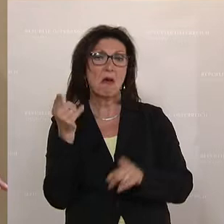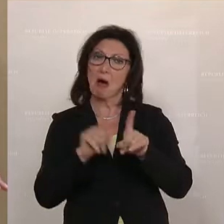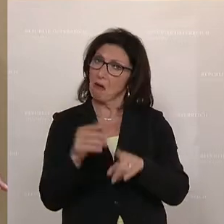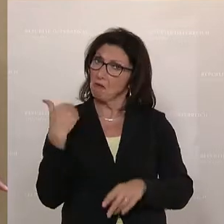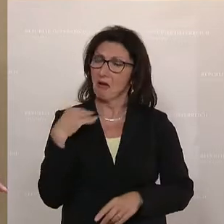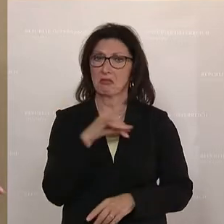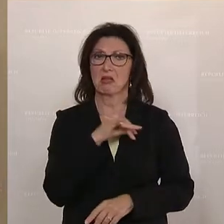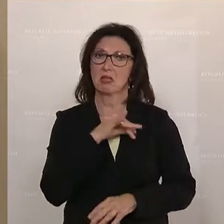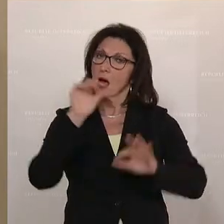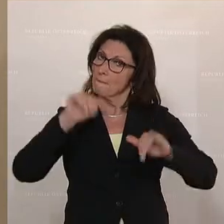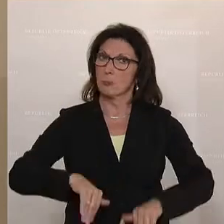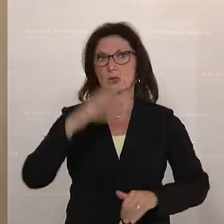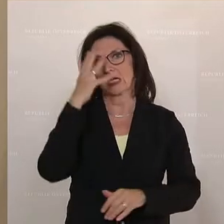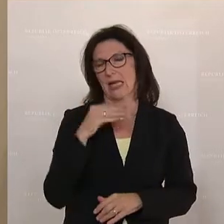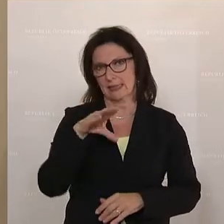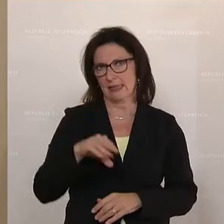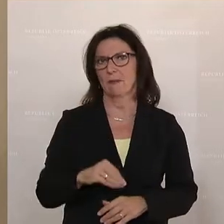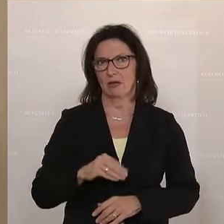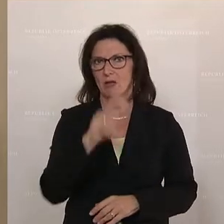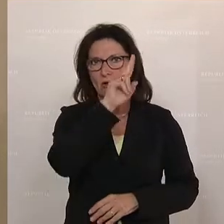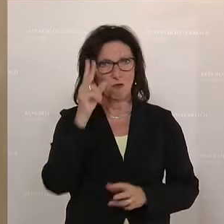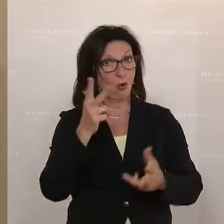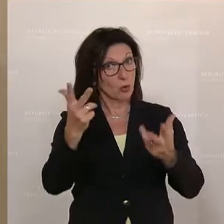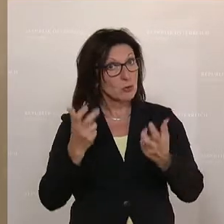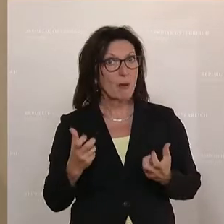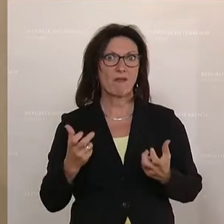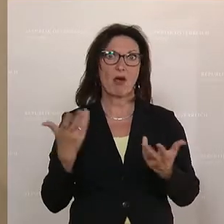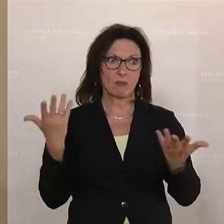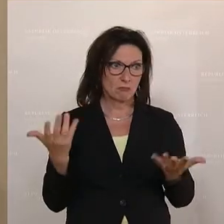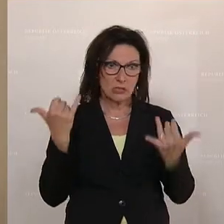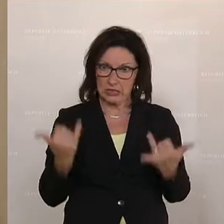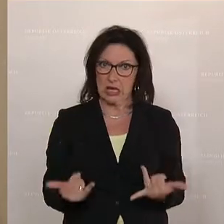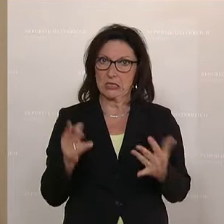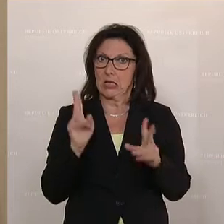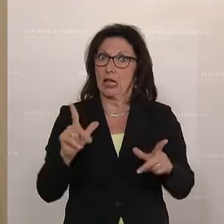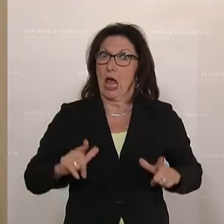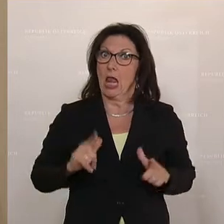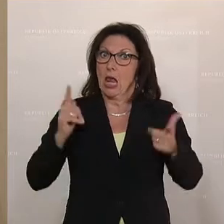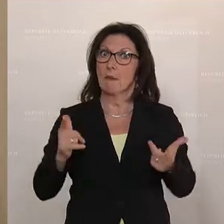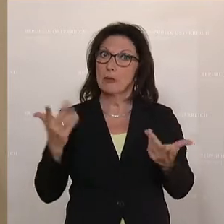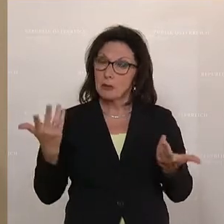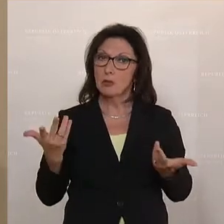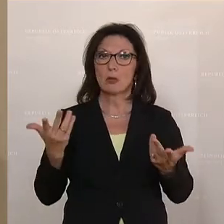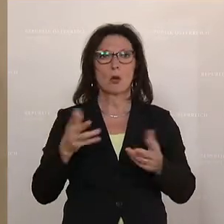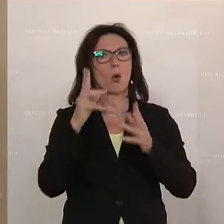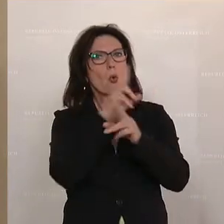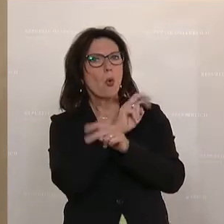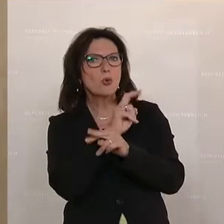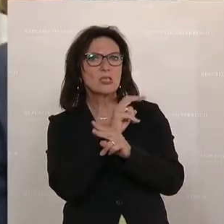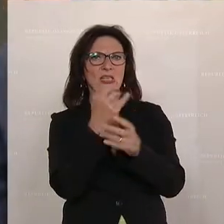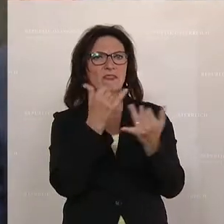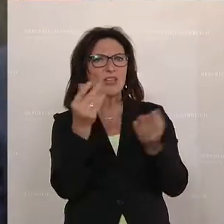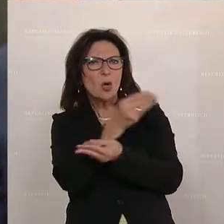das muss man ernst nehmen. Und dieses Volksbegehren hat auch gezeigt, dass die Menschen den Umgang, der in Österreich teilweise mit dir auch